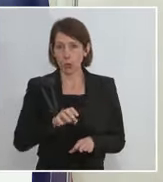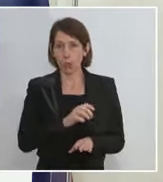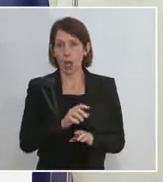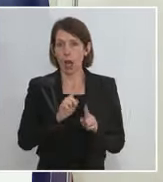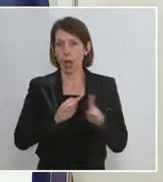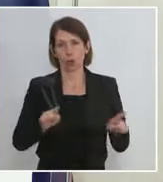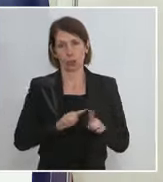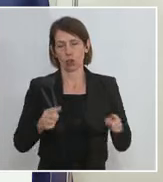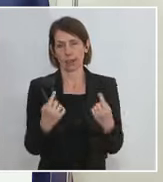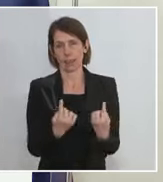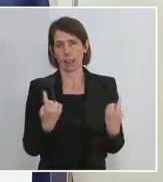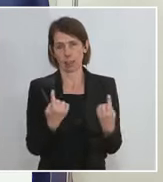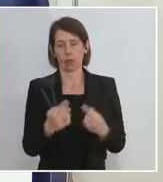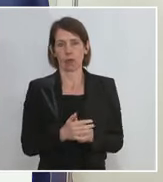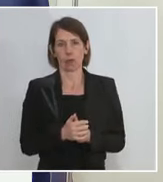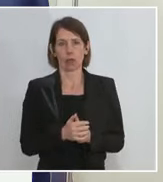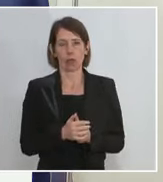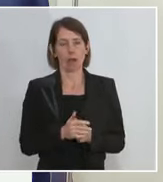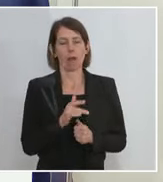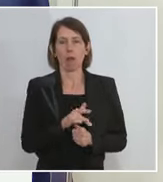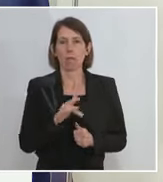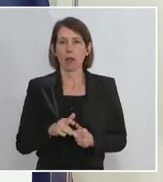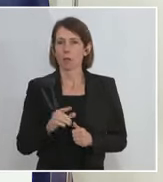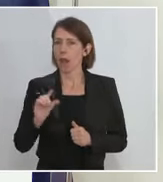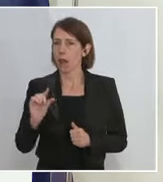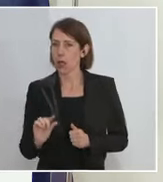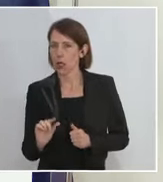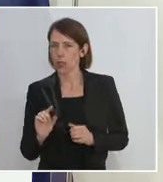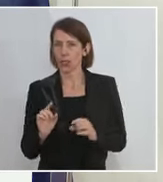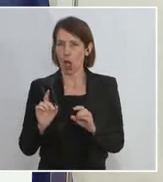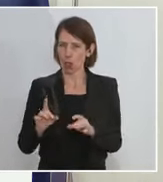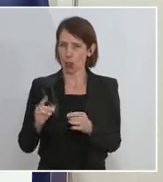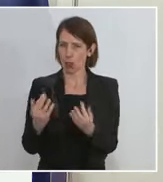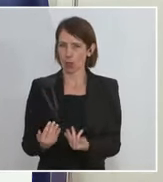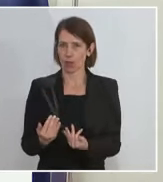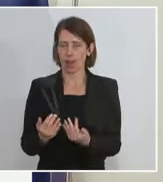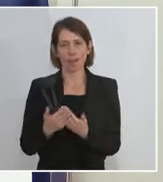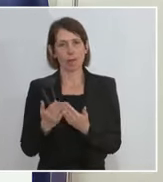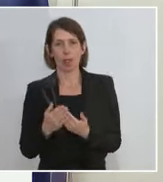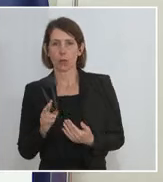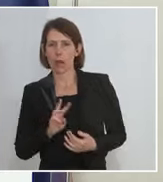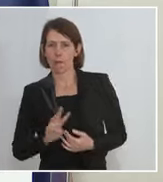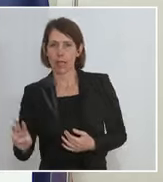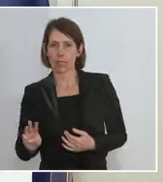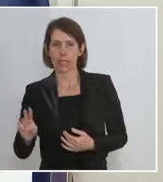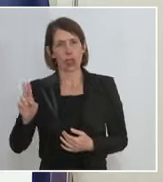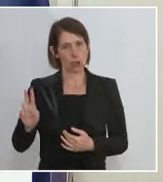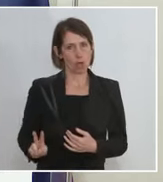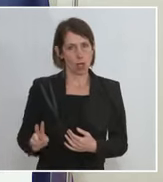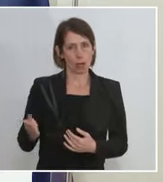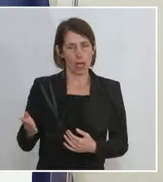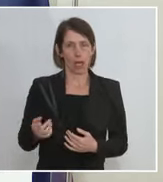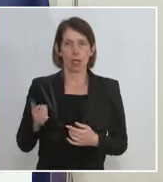vergleichsweise niedrigen Ansteckungszahlen, zum Beispiel im Westen Österreichs in Vorarlberg und insbesondere aber